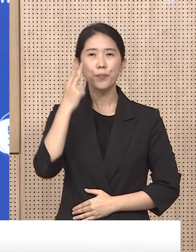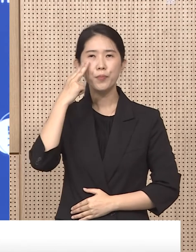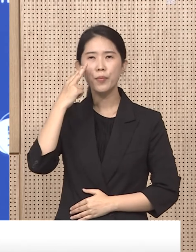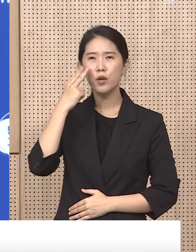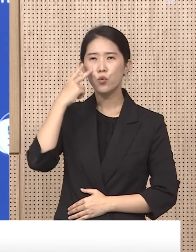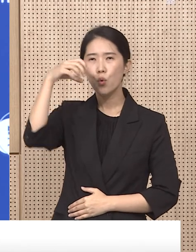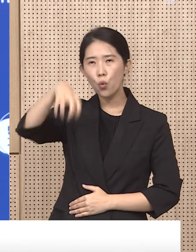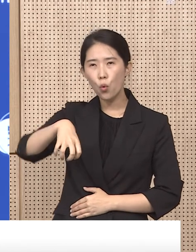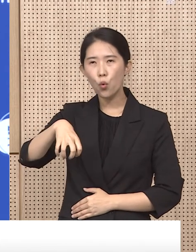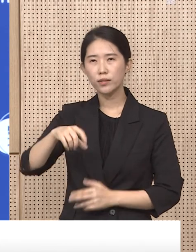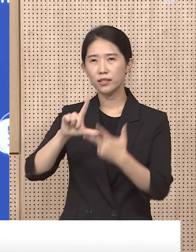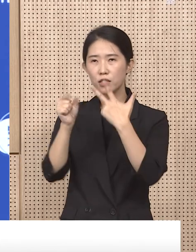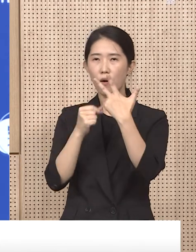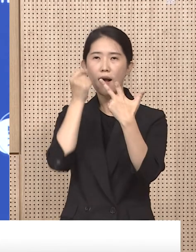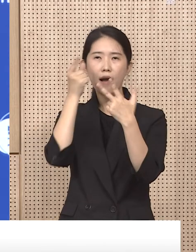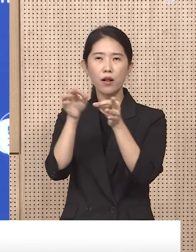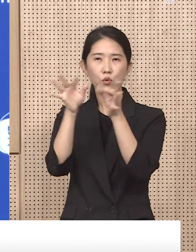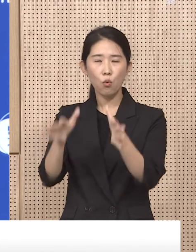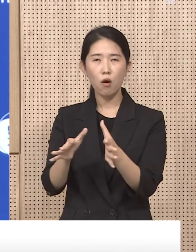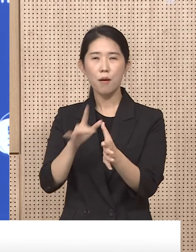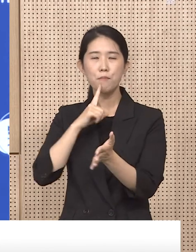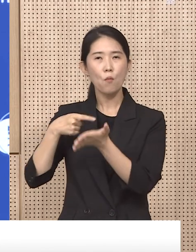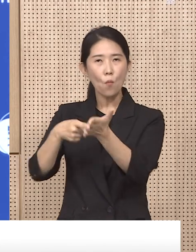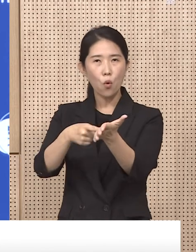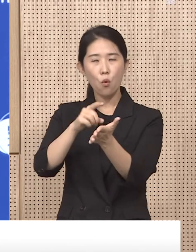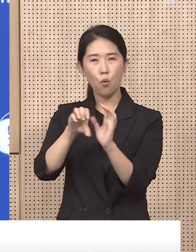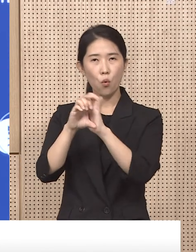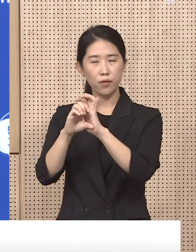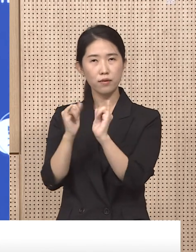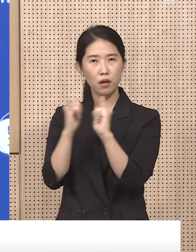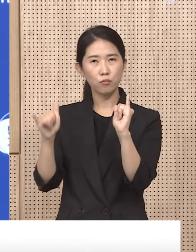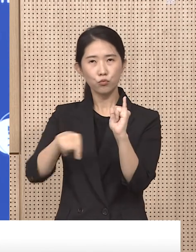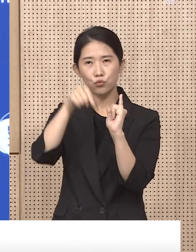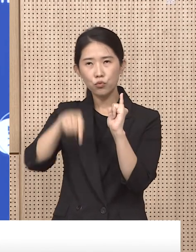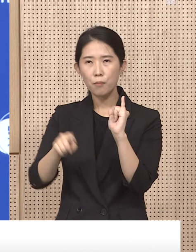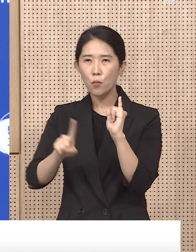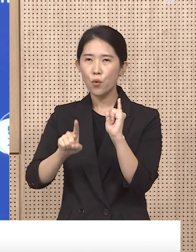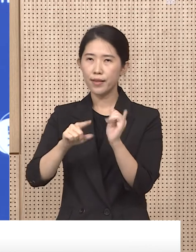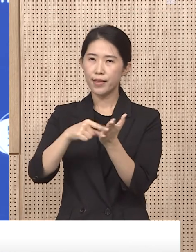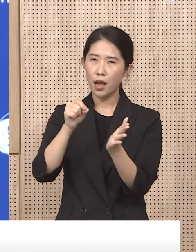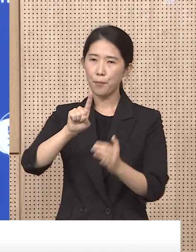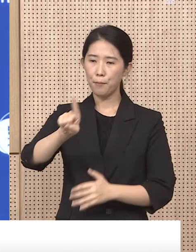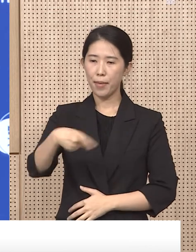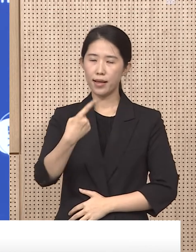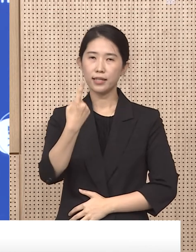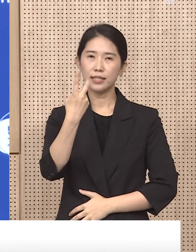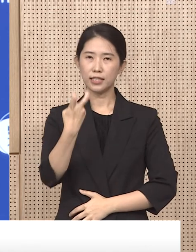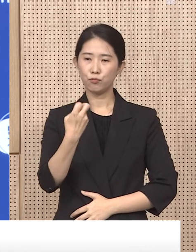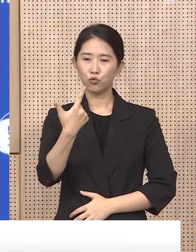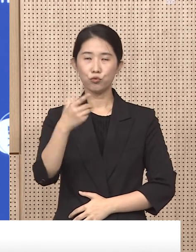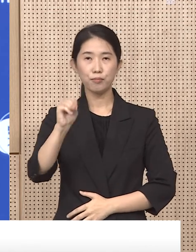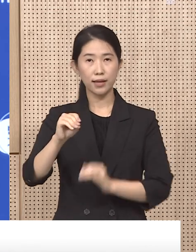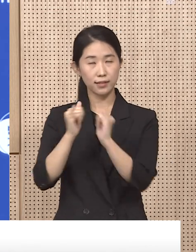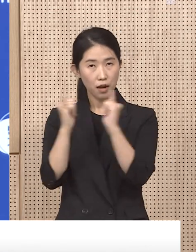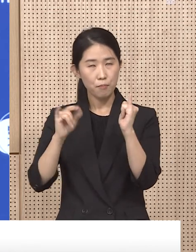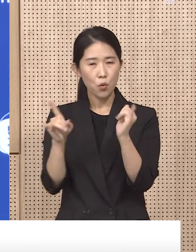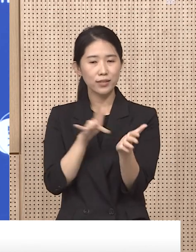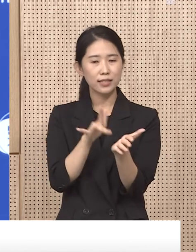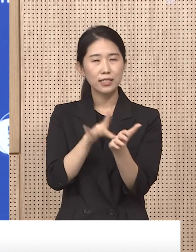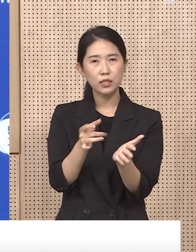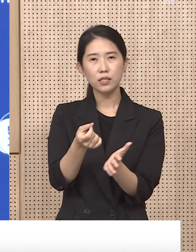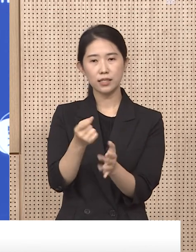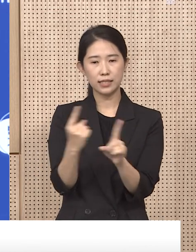367만 명 중 약 34%에 해당하는 126만 명이 팍스로비들을 처방받은 것으로